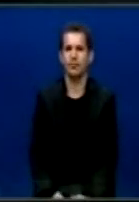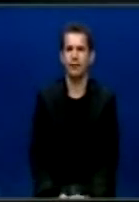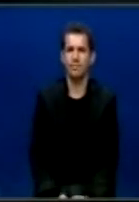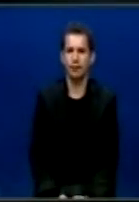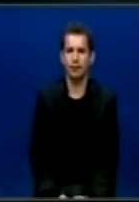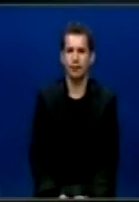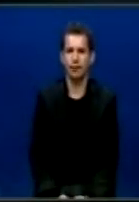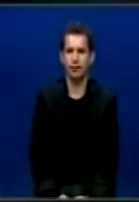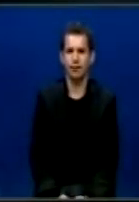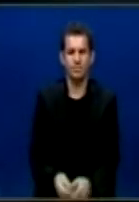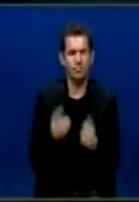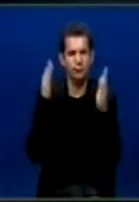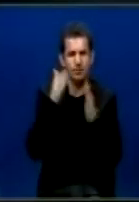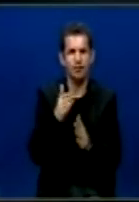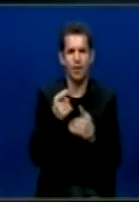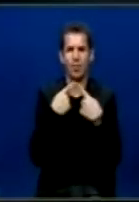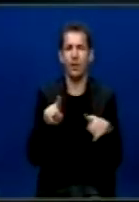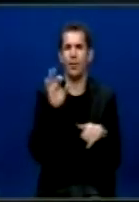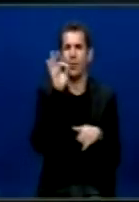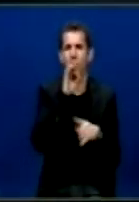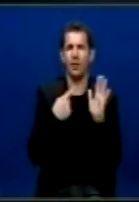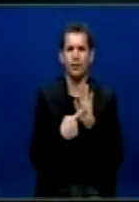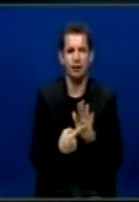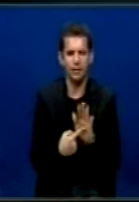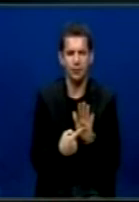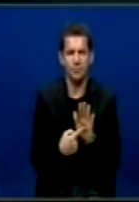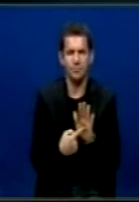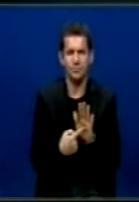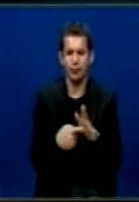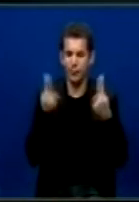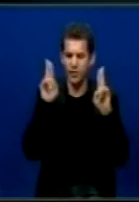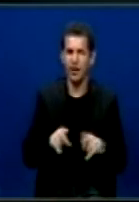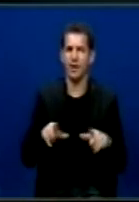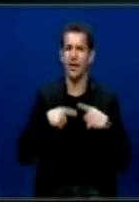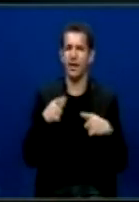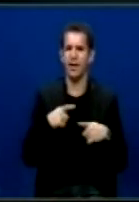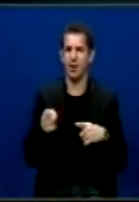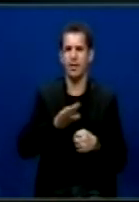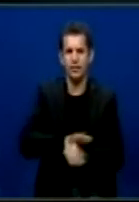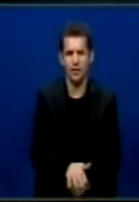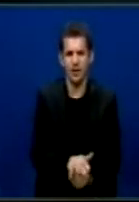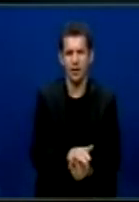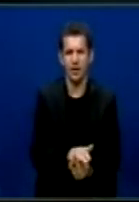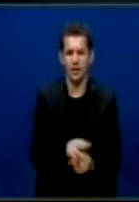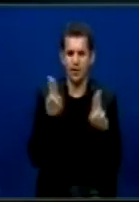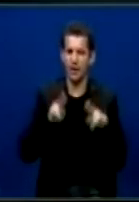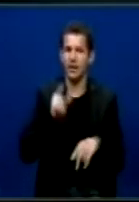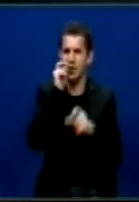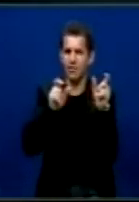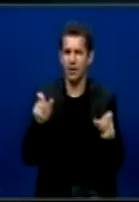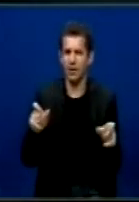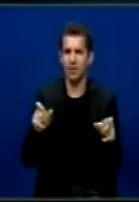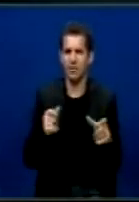Spaku në rrasin konkret nuk ne ka dëshmuar këtë. Mohimit të drejtës për jetë është shkelja më rëndë të drejtave të njëriut.